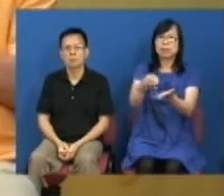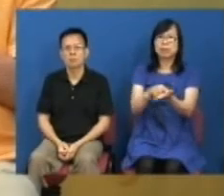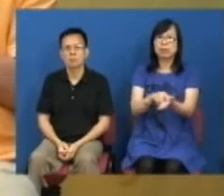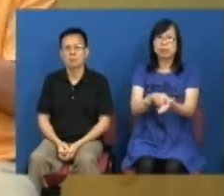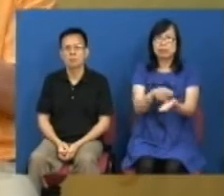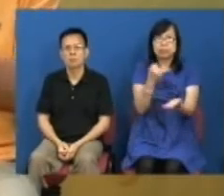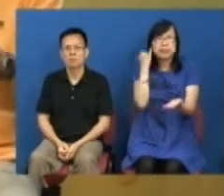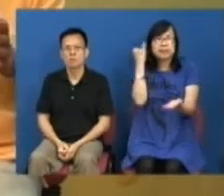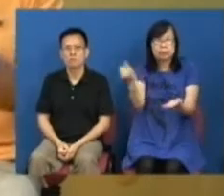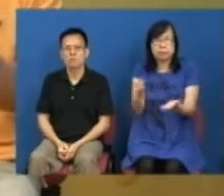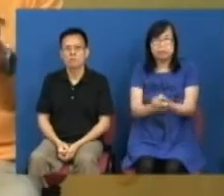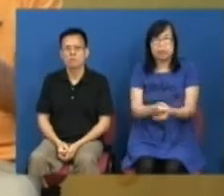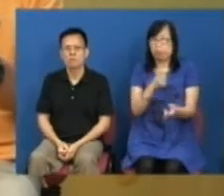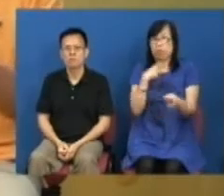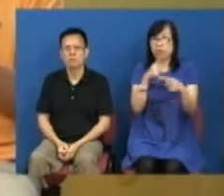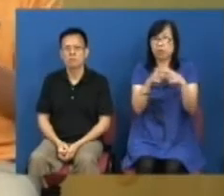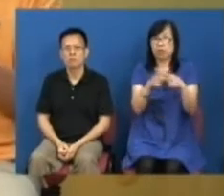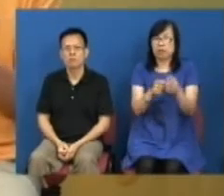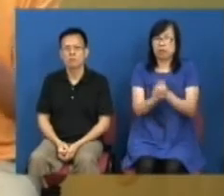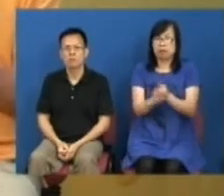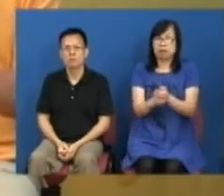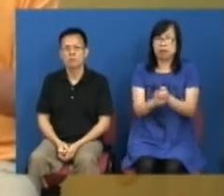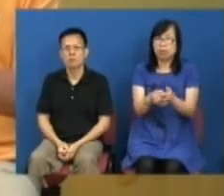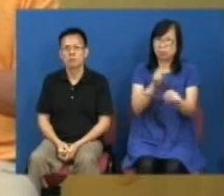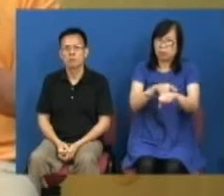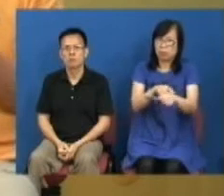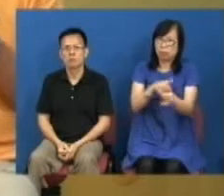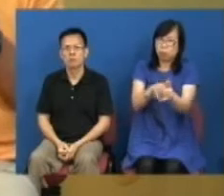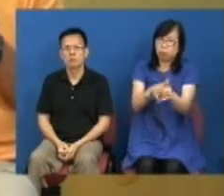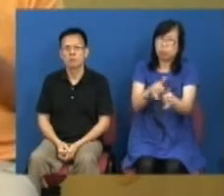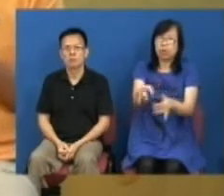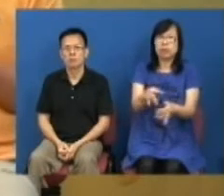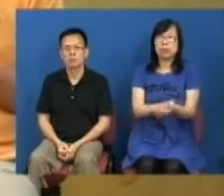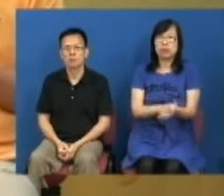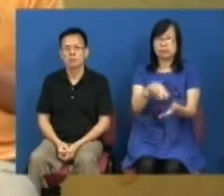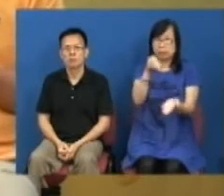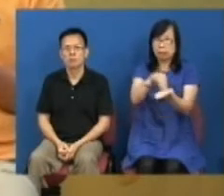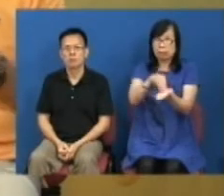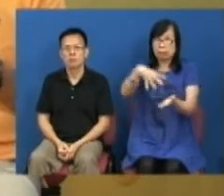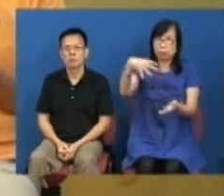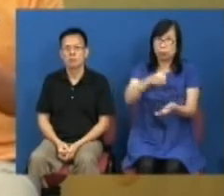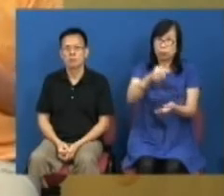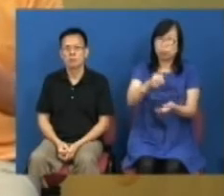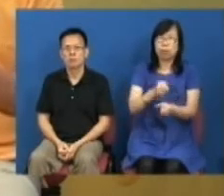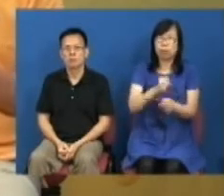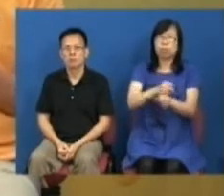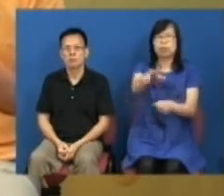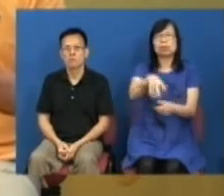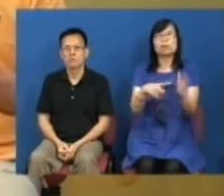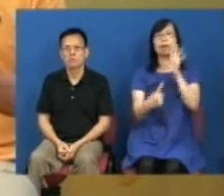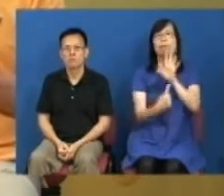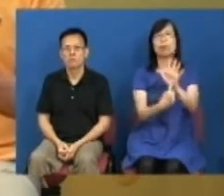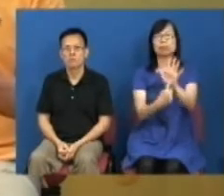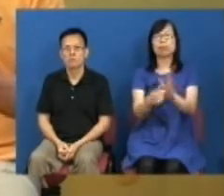方面希望我们以正常的速度去前进行但另一方面其实在具体执法的时候有时是出现一些矛盾的